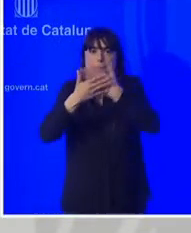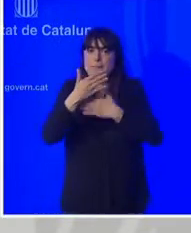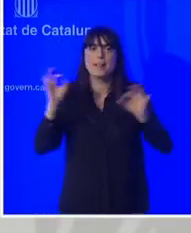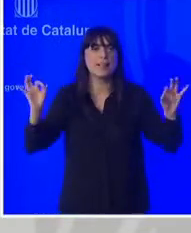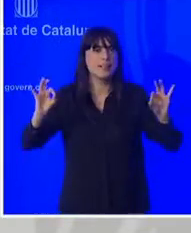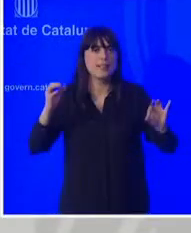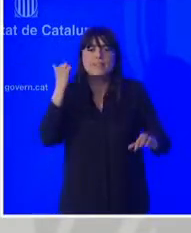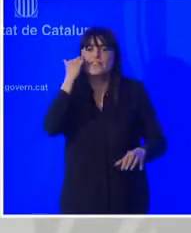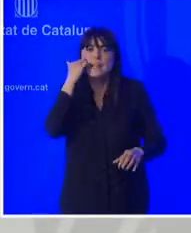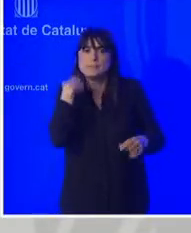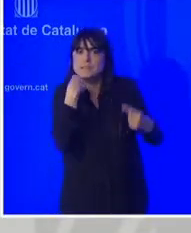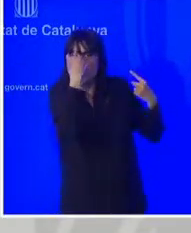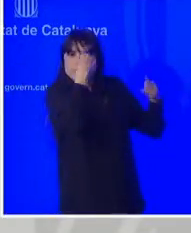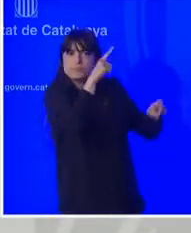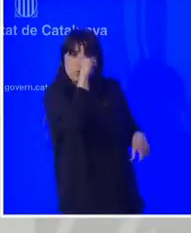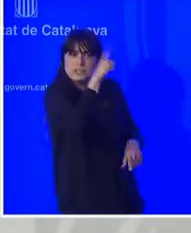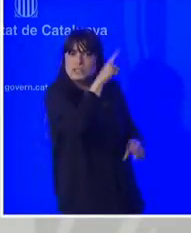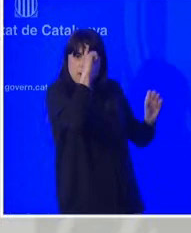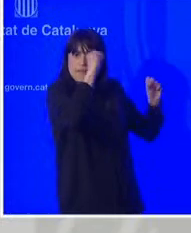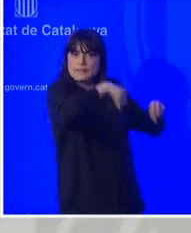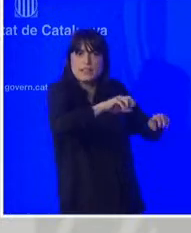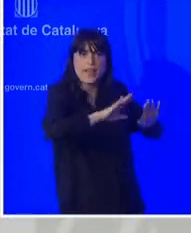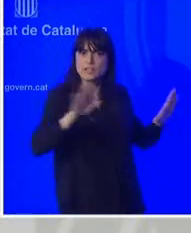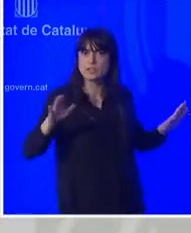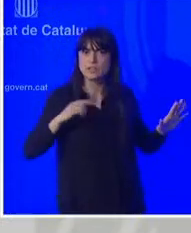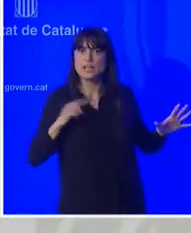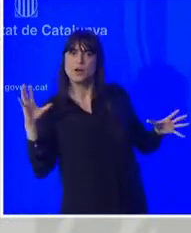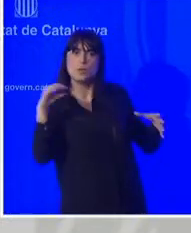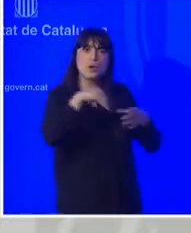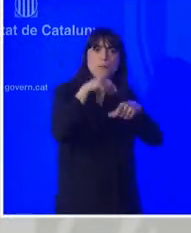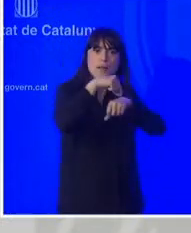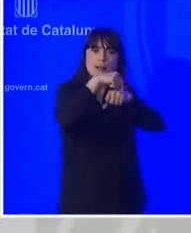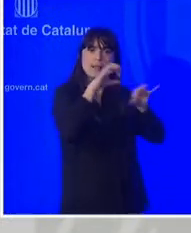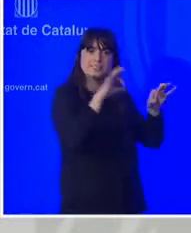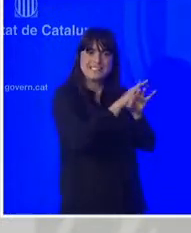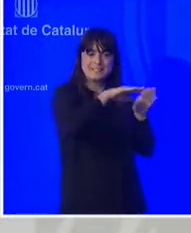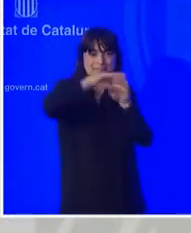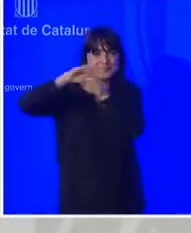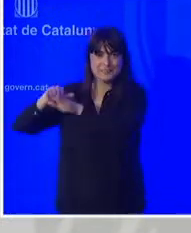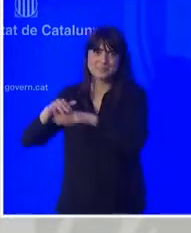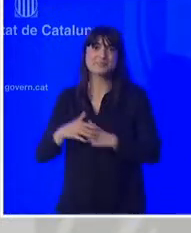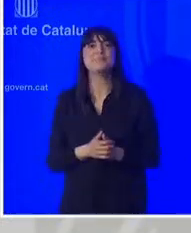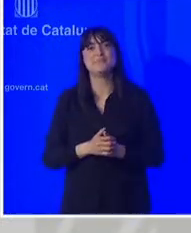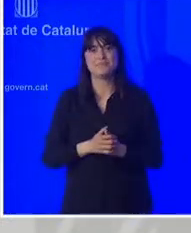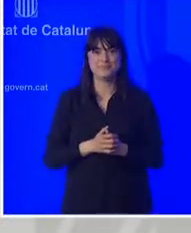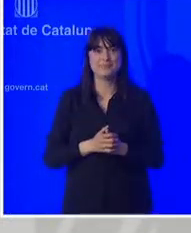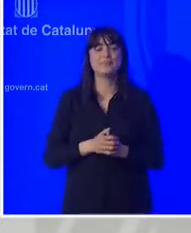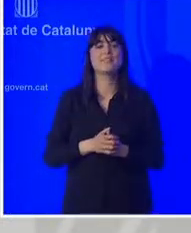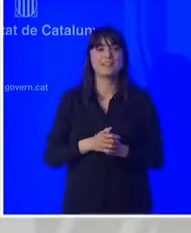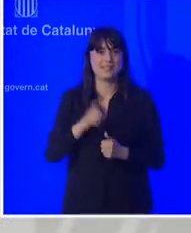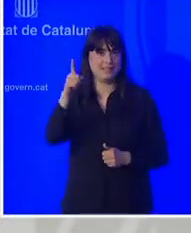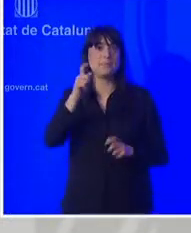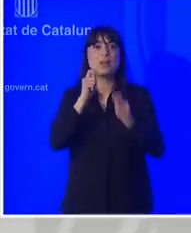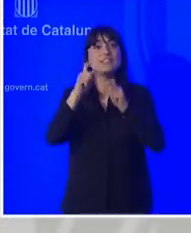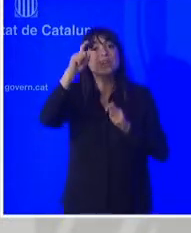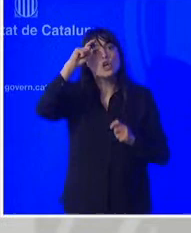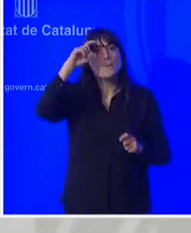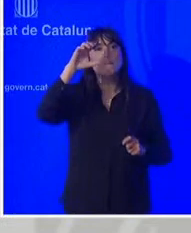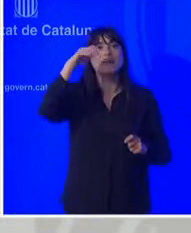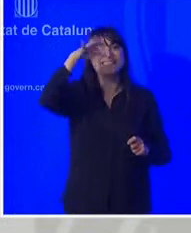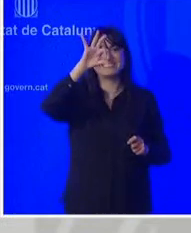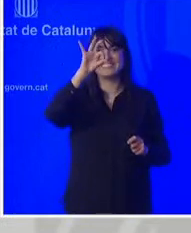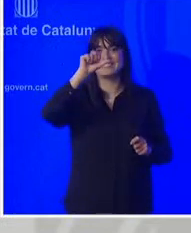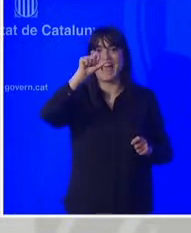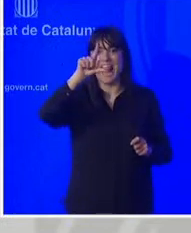Nacional Hola, bon dia Bon Jo volia si ens podia explicar una mica més aquesta intervenció que ha dit que ha fet el